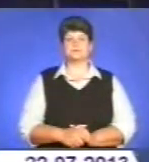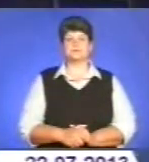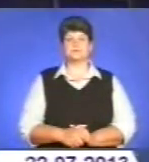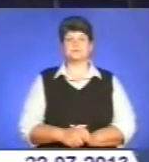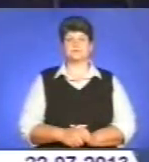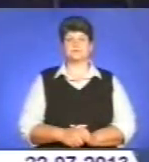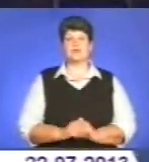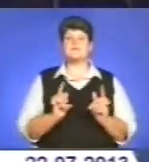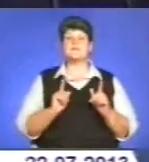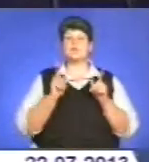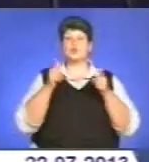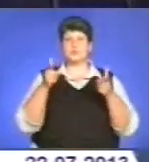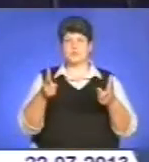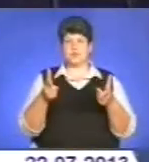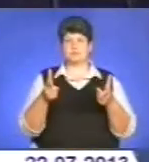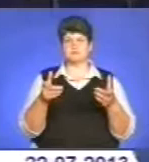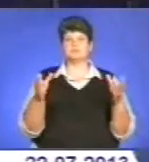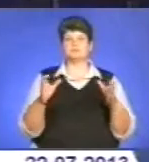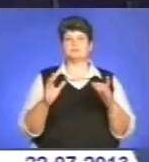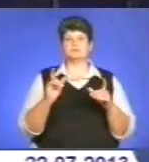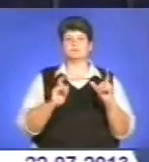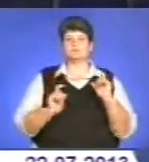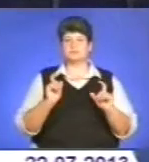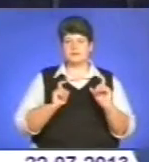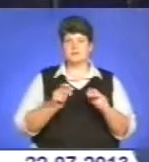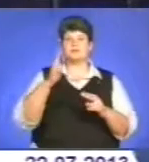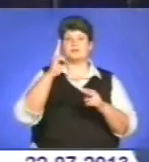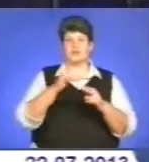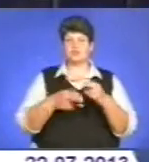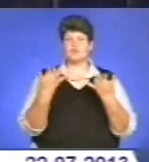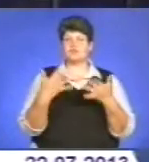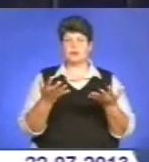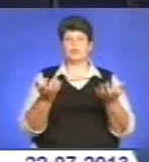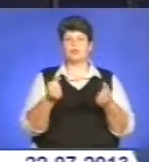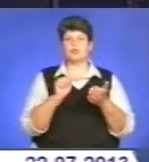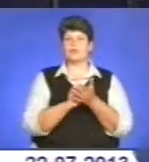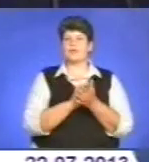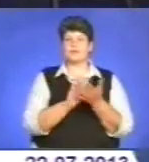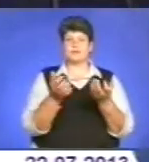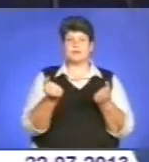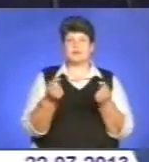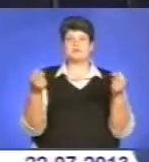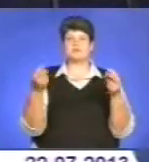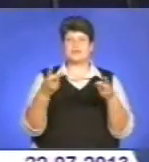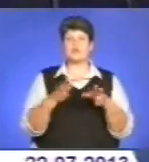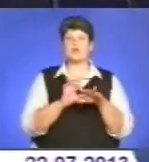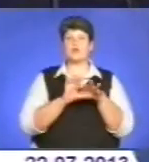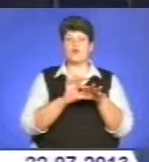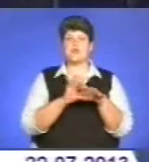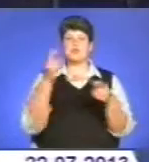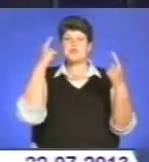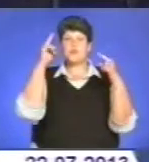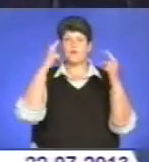Вступна кампанія на завершальному етапі. Вже закінчився прийом документів на спеціальності, де проводять творчі